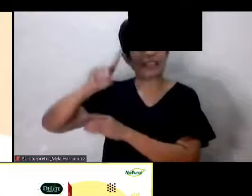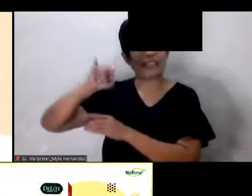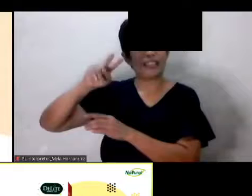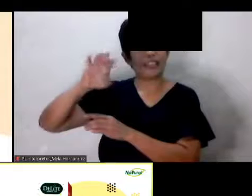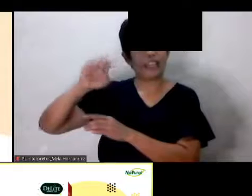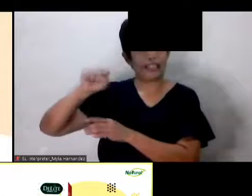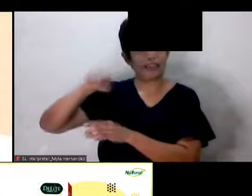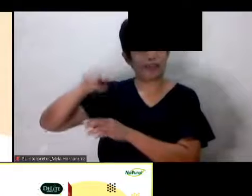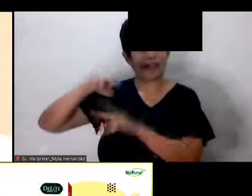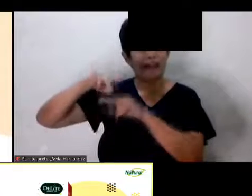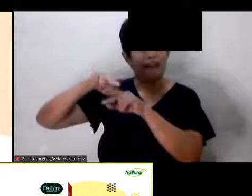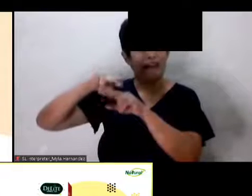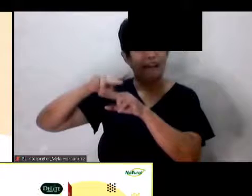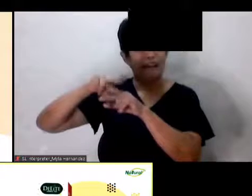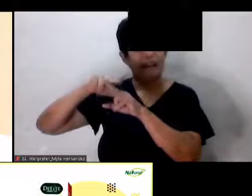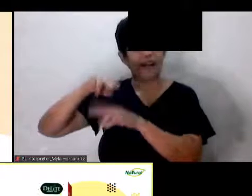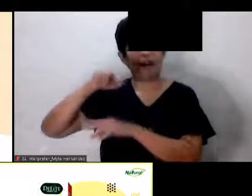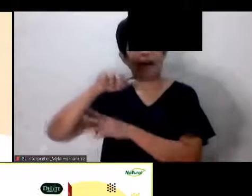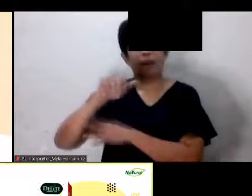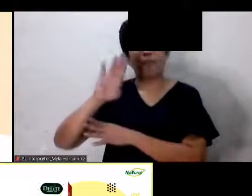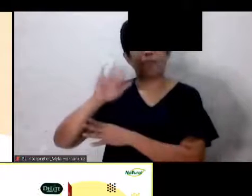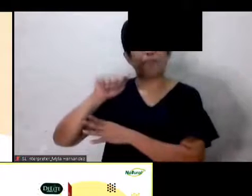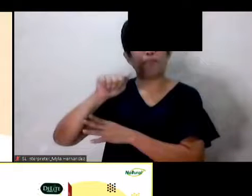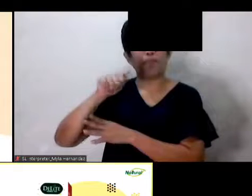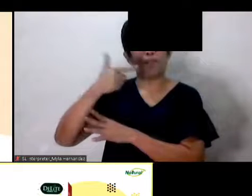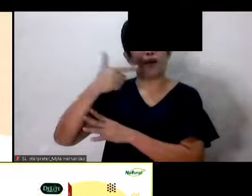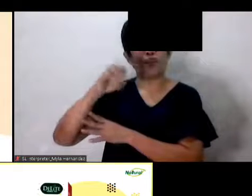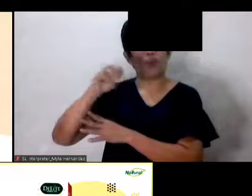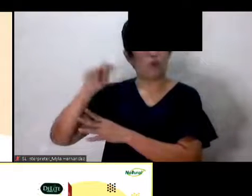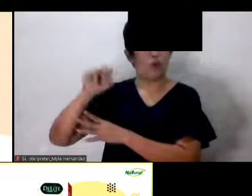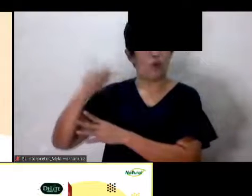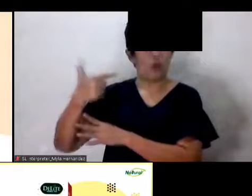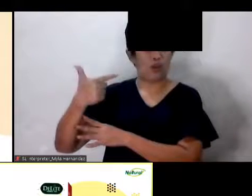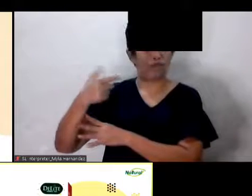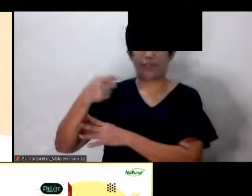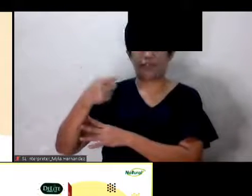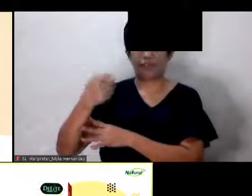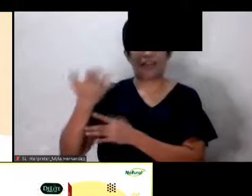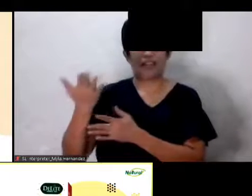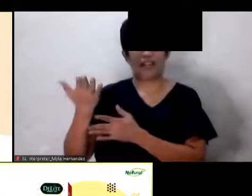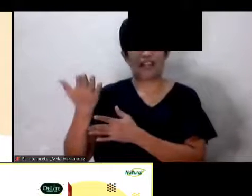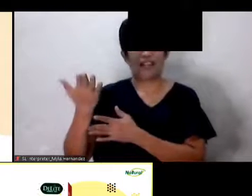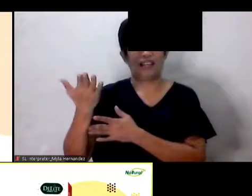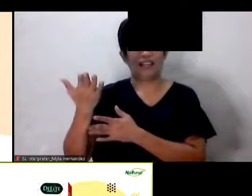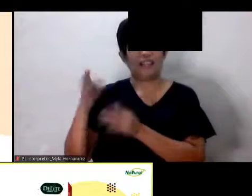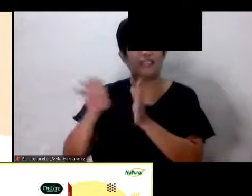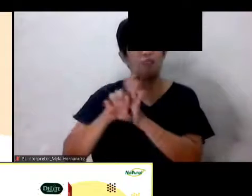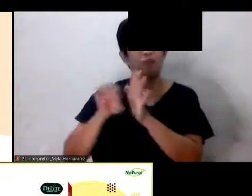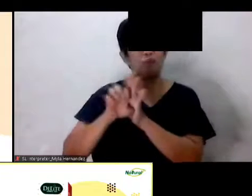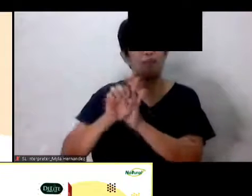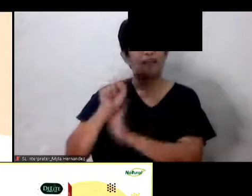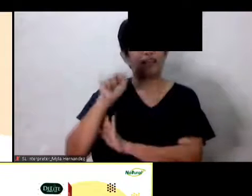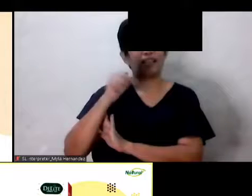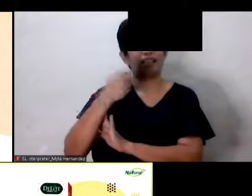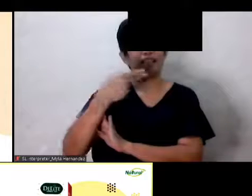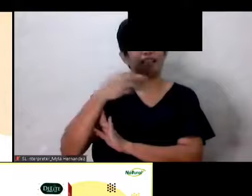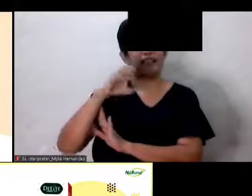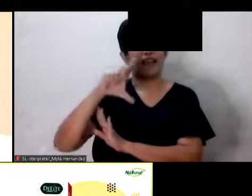Yung mga alamang-alamang Yung mga lamandaga tulad ng mga shellfish Okay